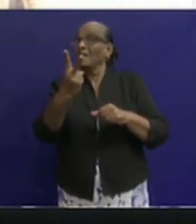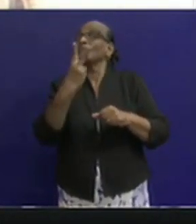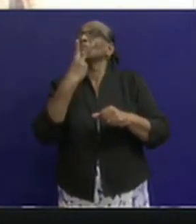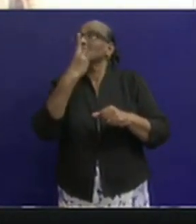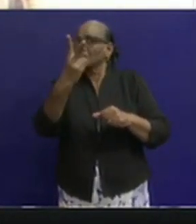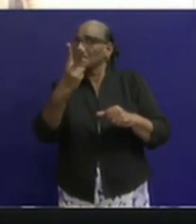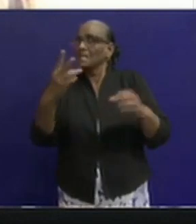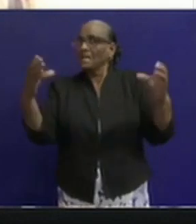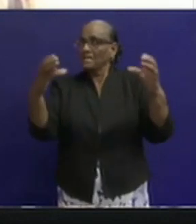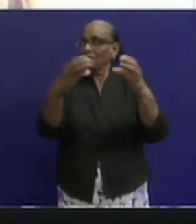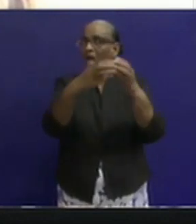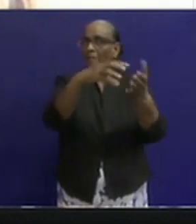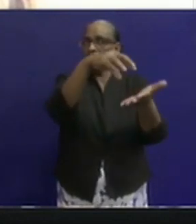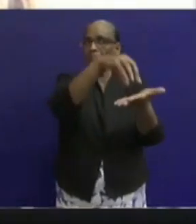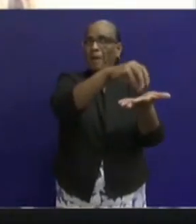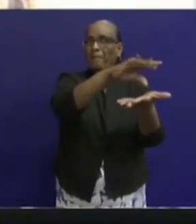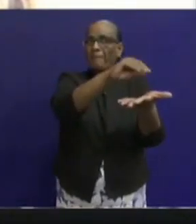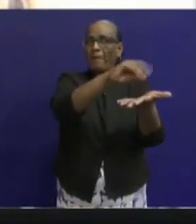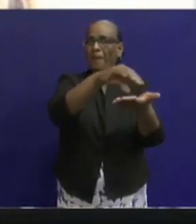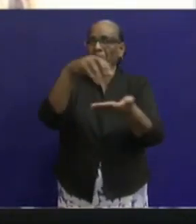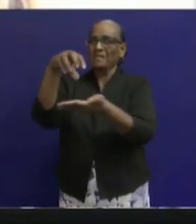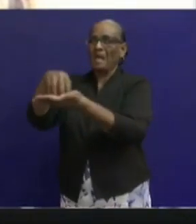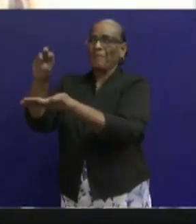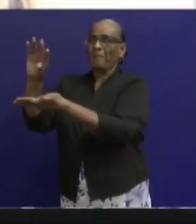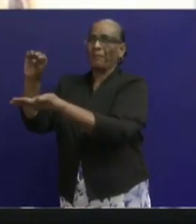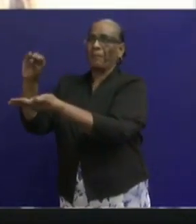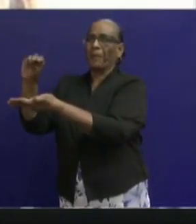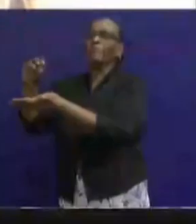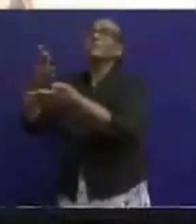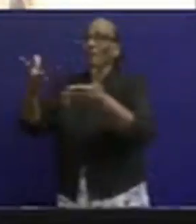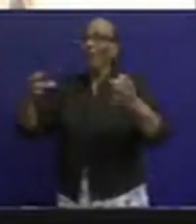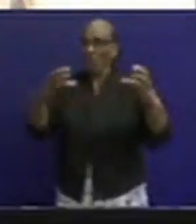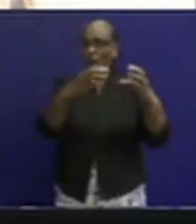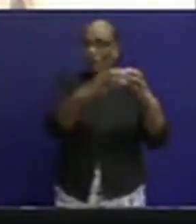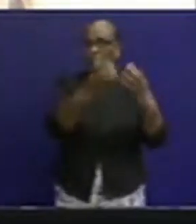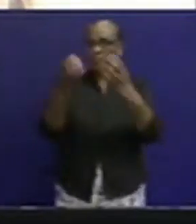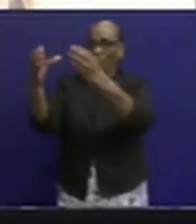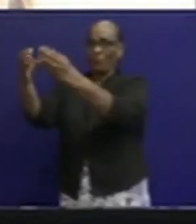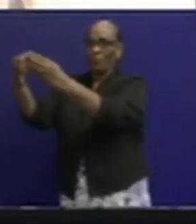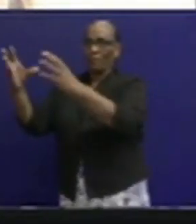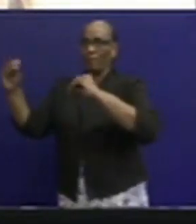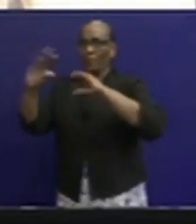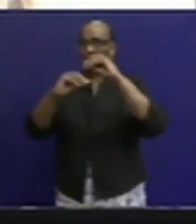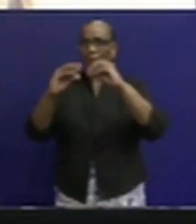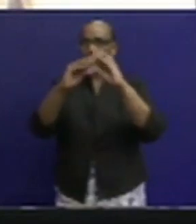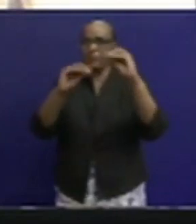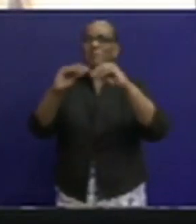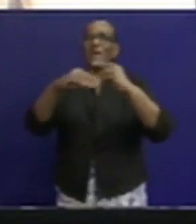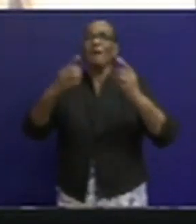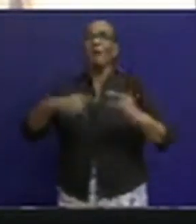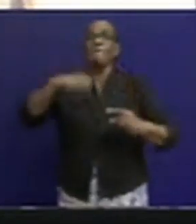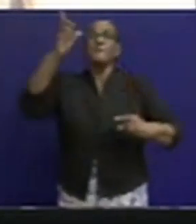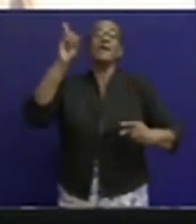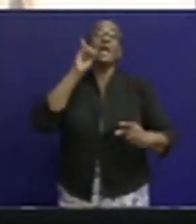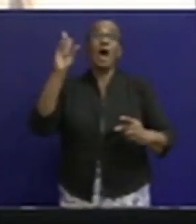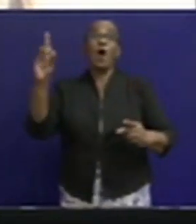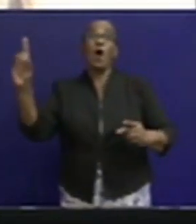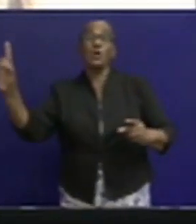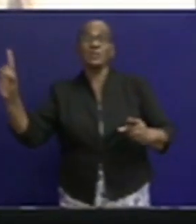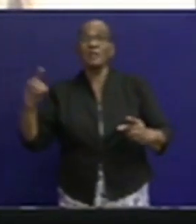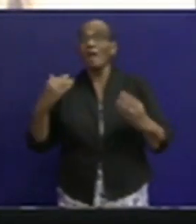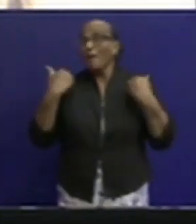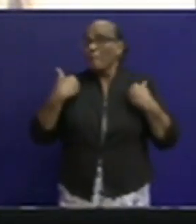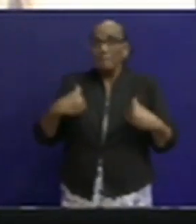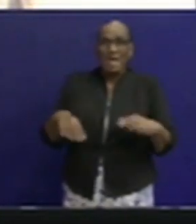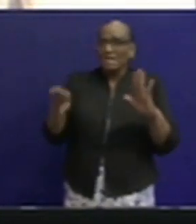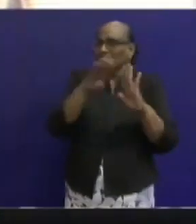samenschoelingen hebben. Als wij merken dat wij groepen bijeenkomsten hebben van meer dan honderd. Als mensen zich